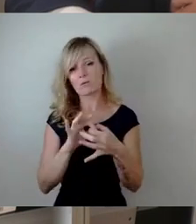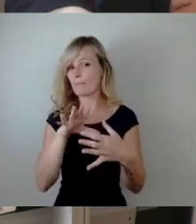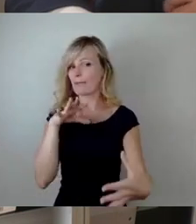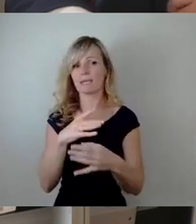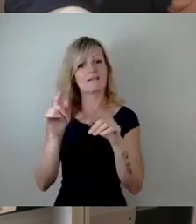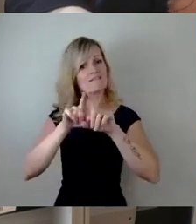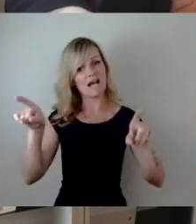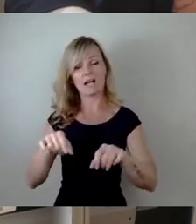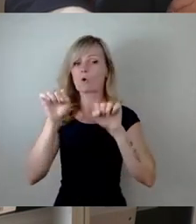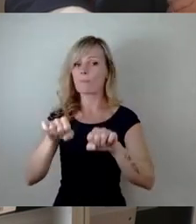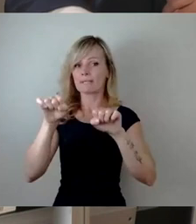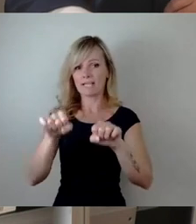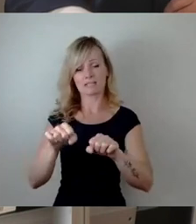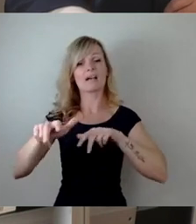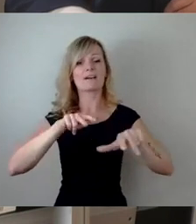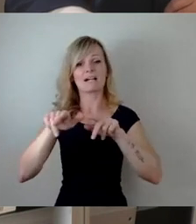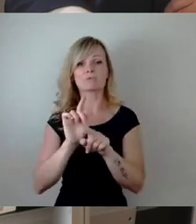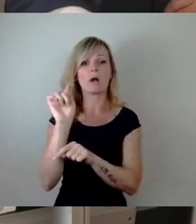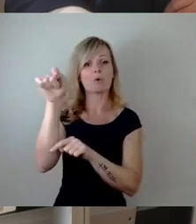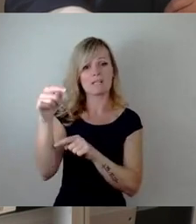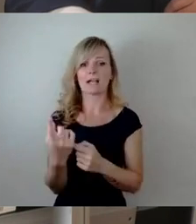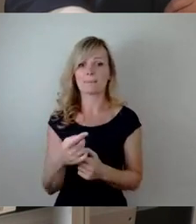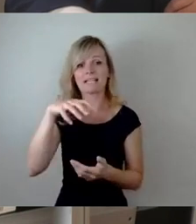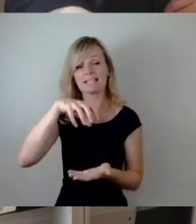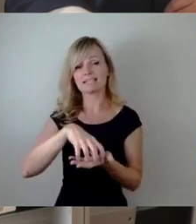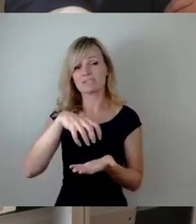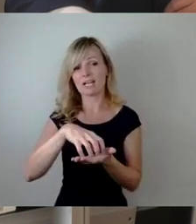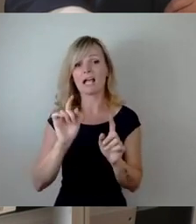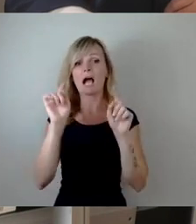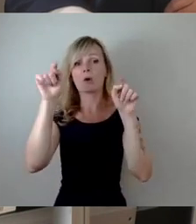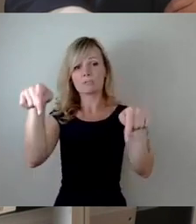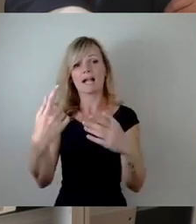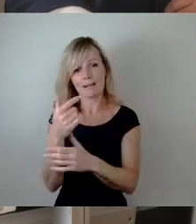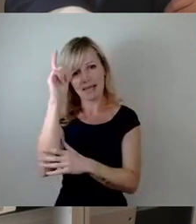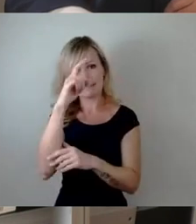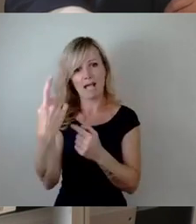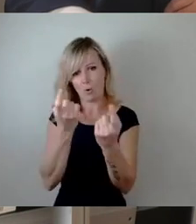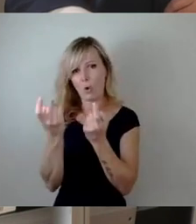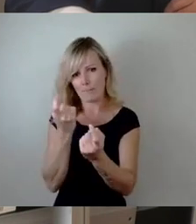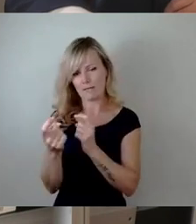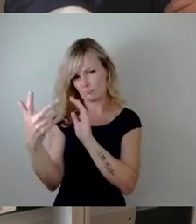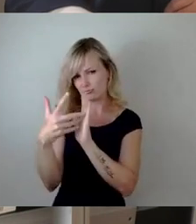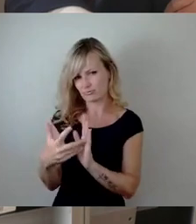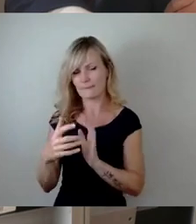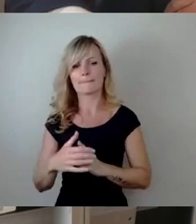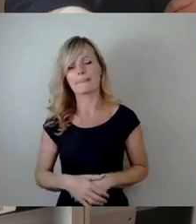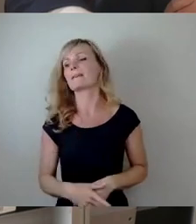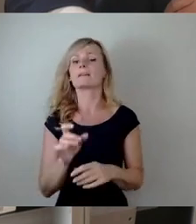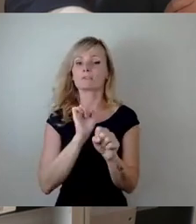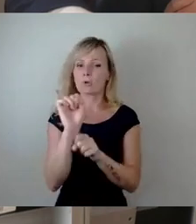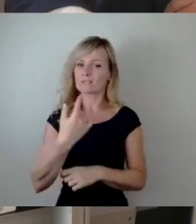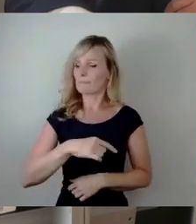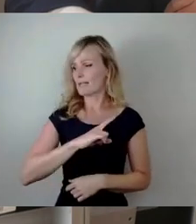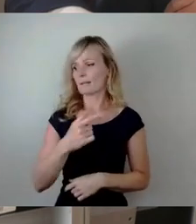Verwaltung und auch außerhalb der Stadt selbst tun. Ich warne aber ausdrücklich davor, dass man jetzt mit